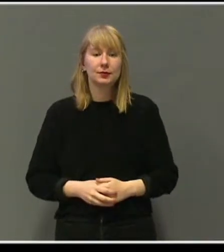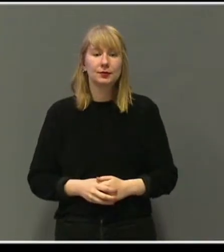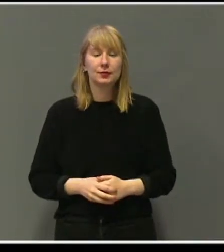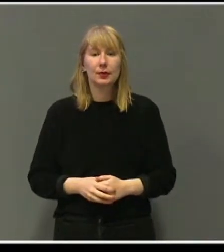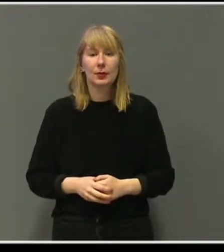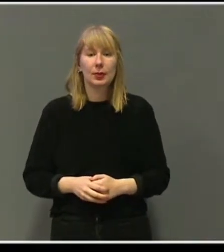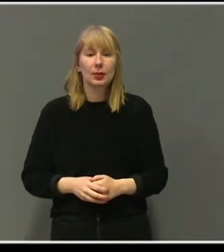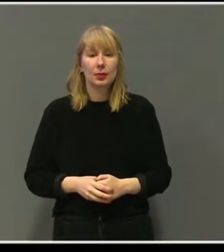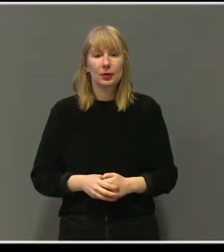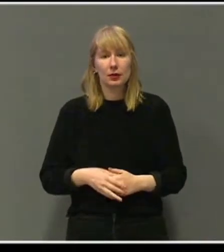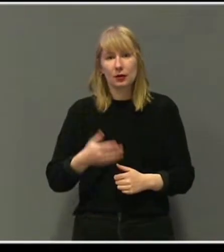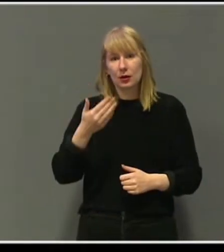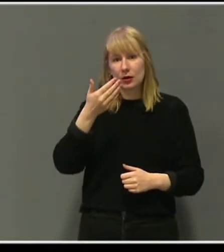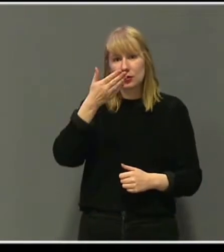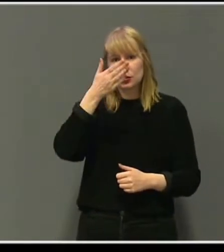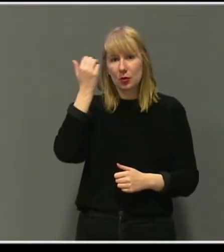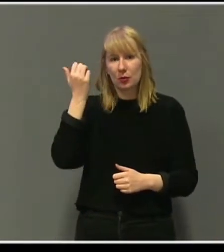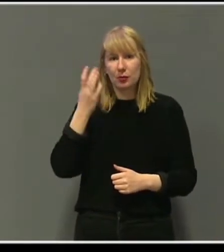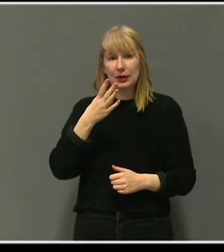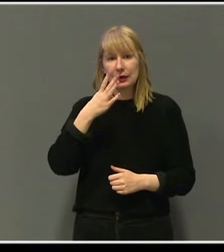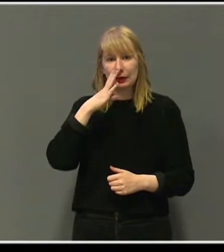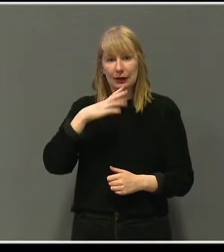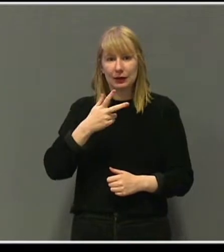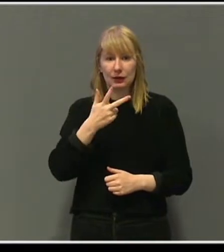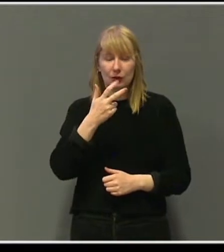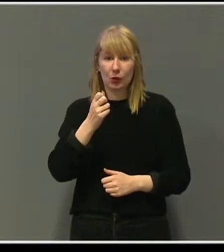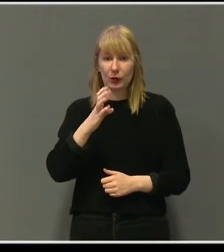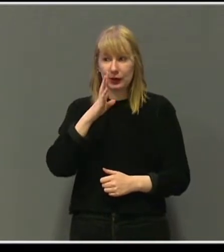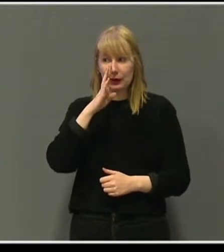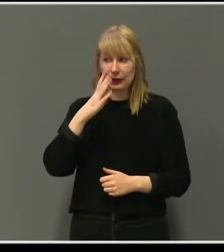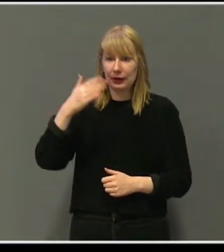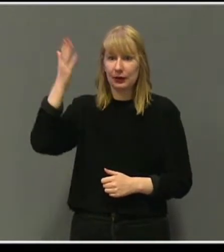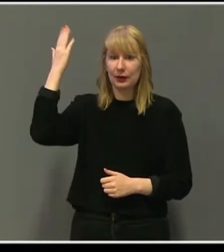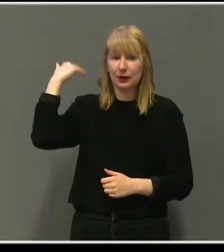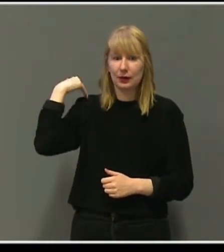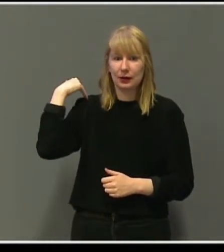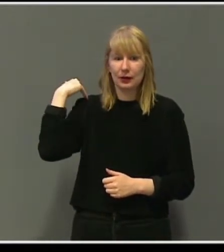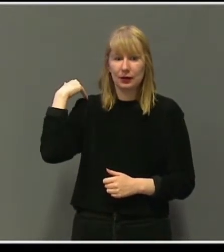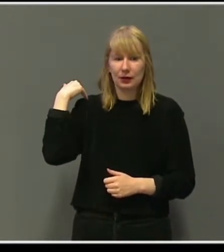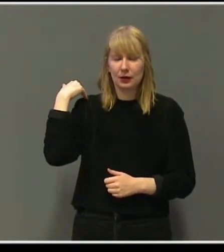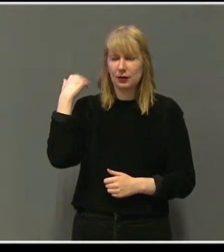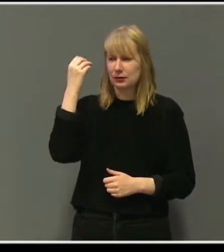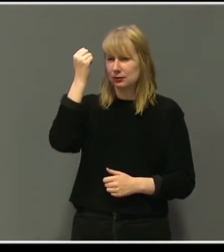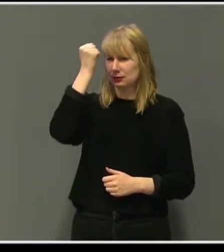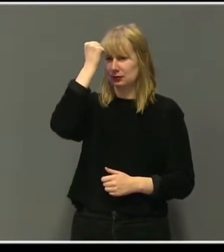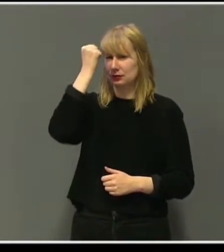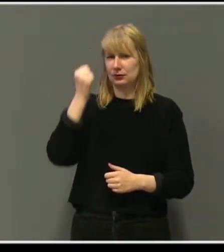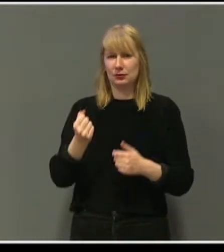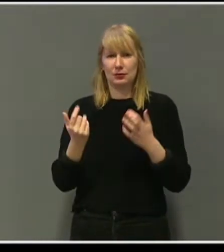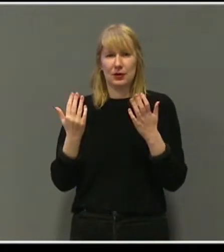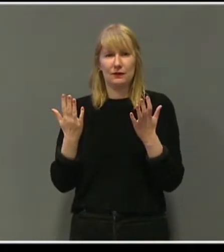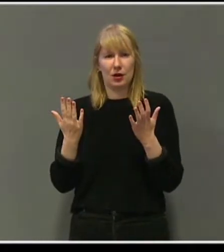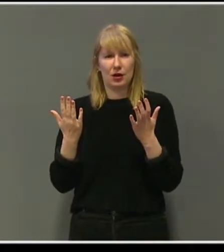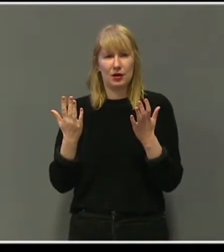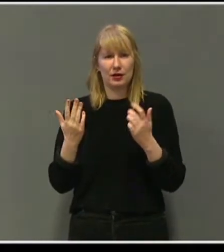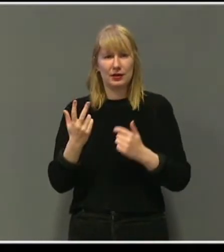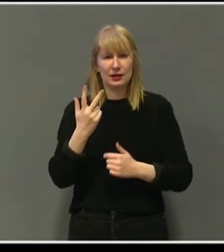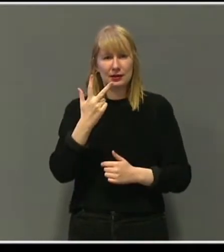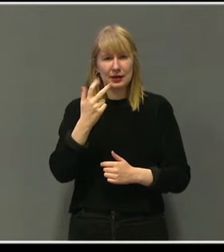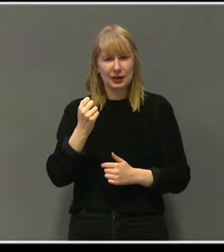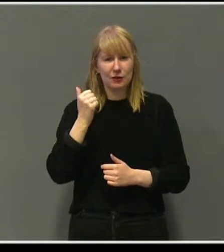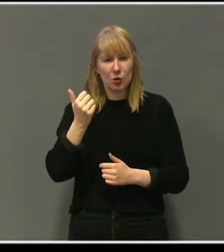Sommeren 1989. Hva husker man fra en sommer over 30 år